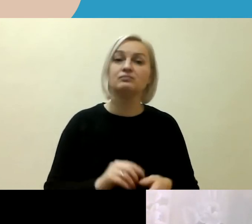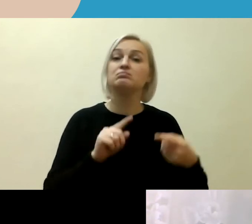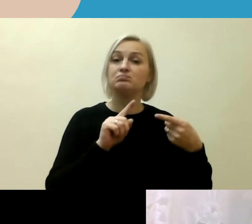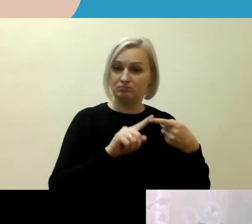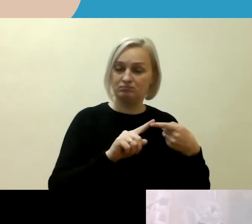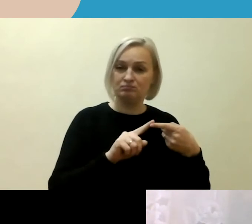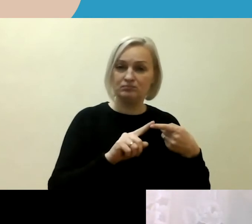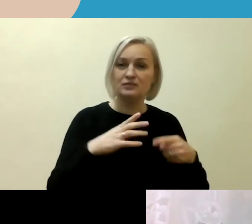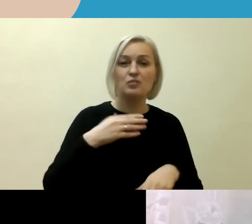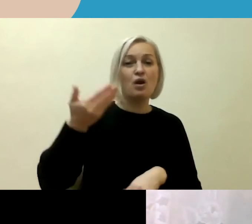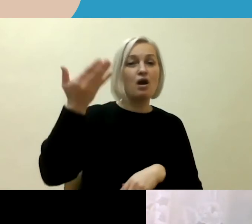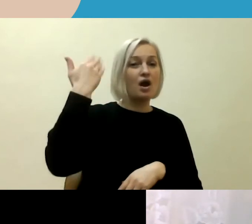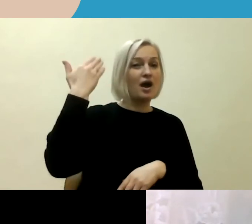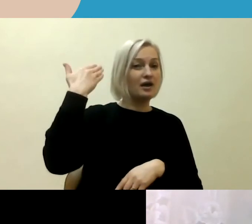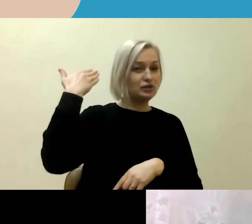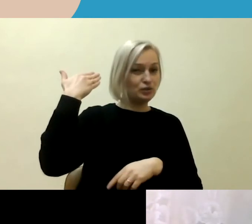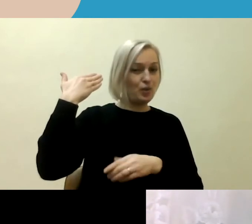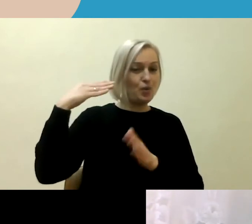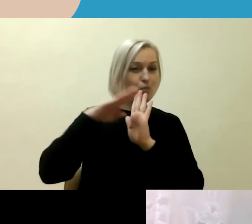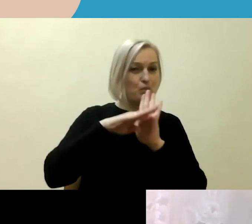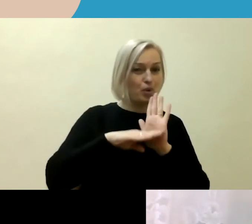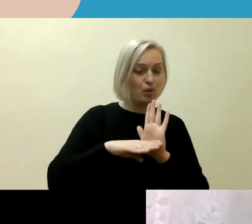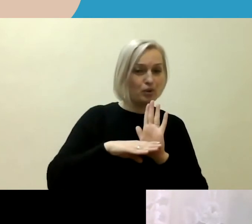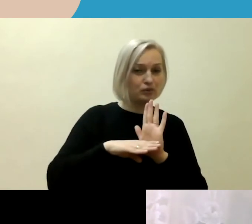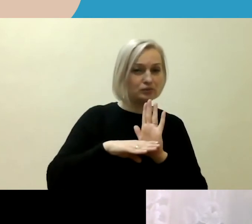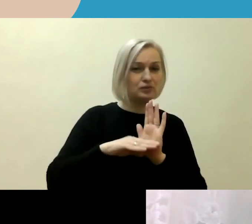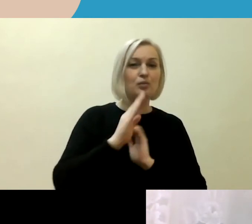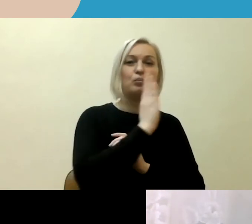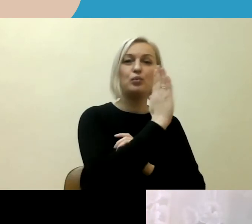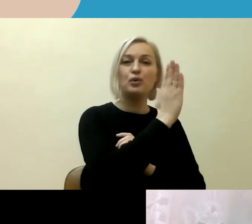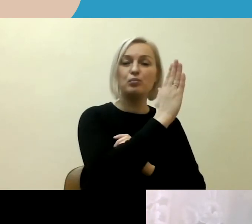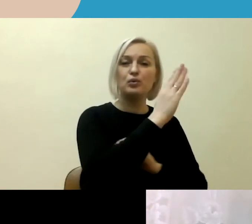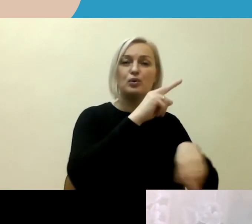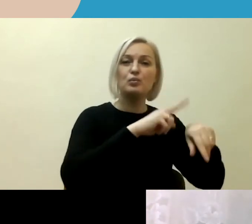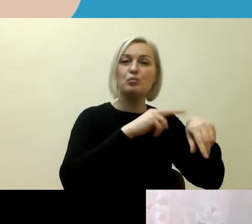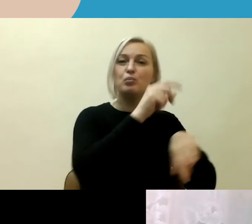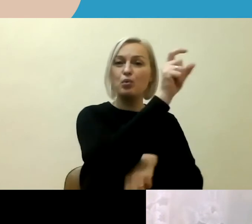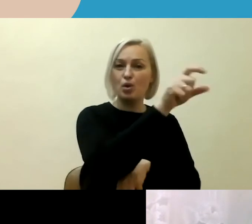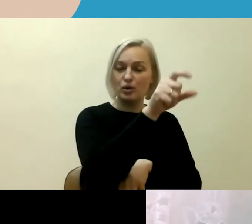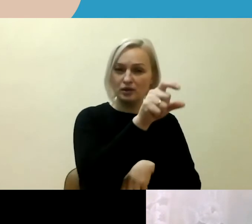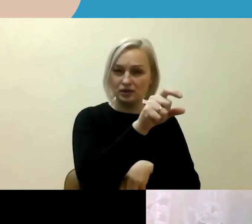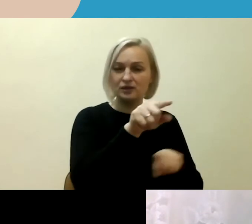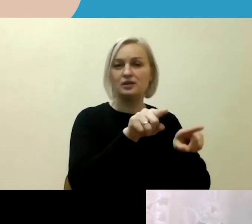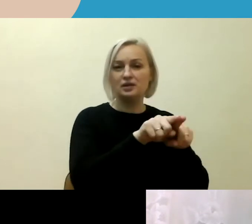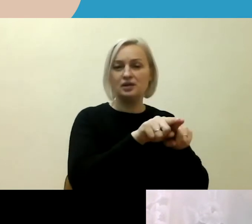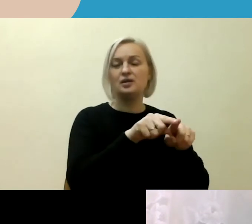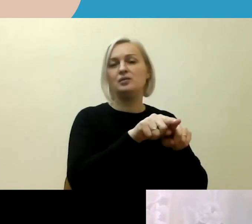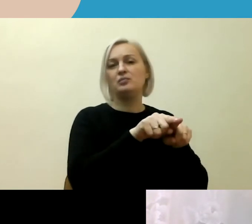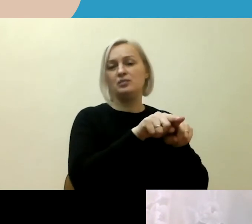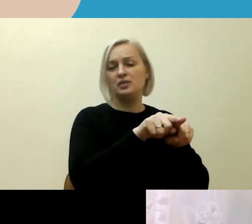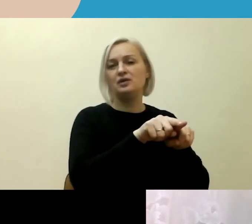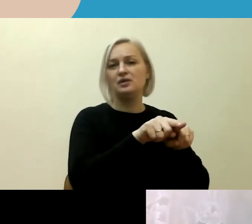ankstesnė programa, čia pareigūnų busimų kursantų yra įtraukti mokymai dėl nepikantos